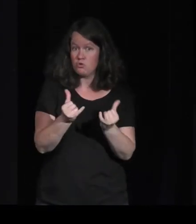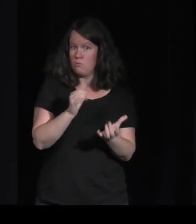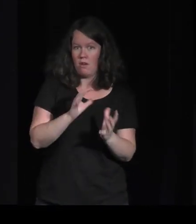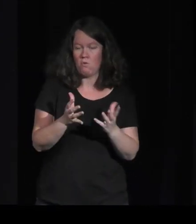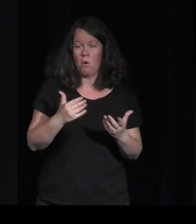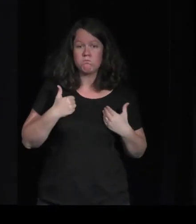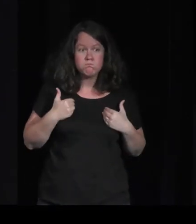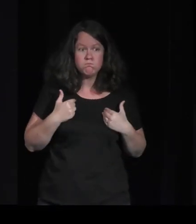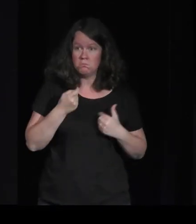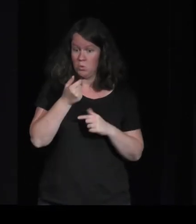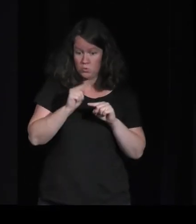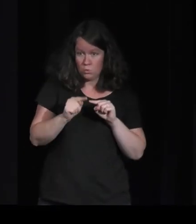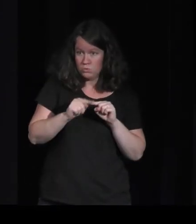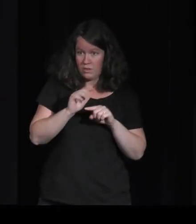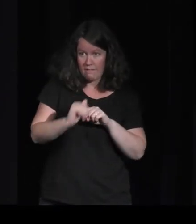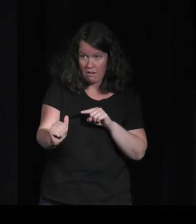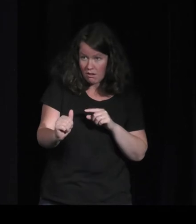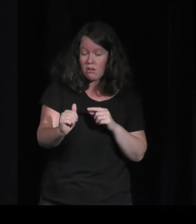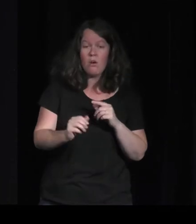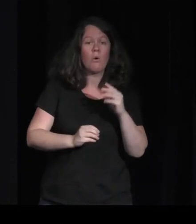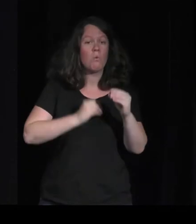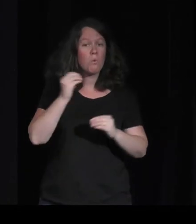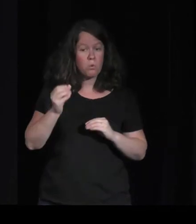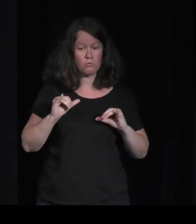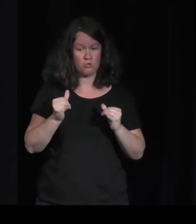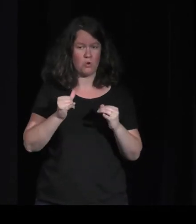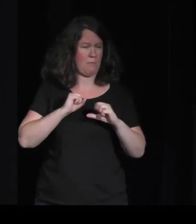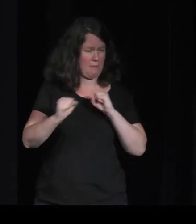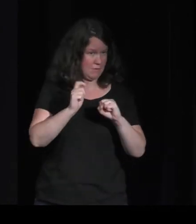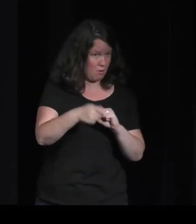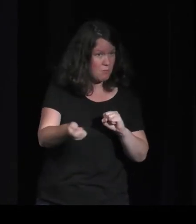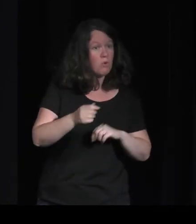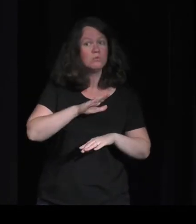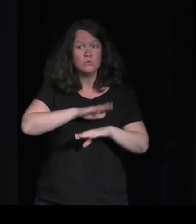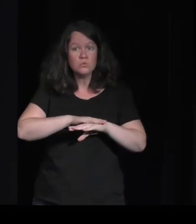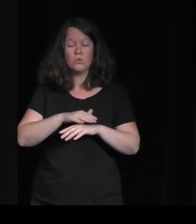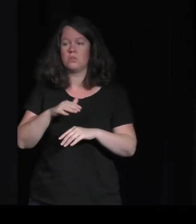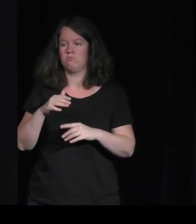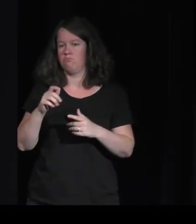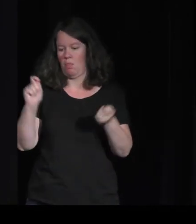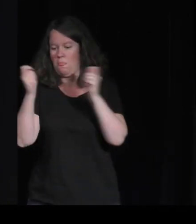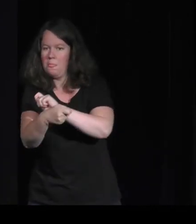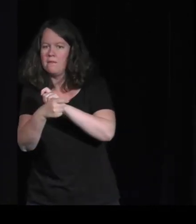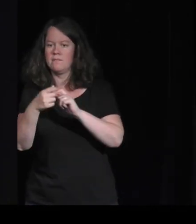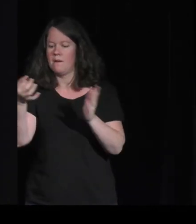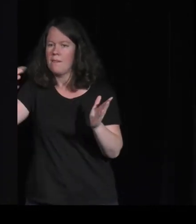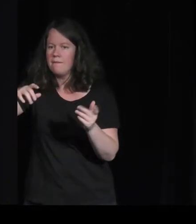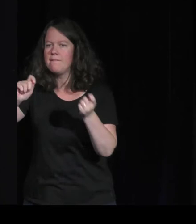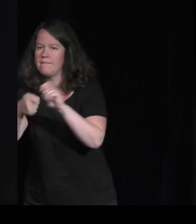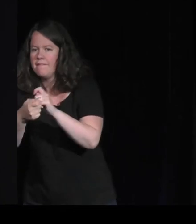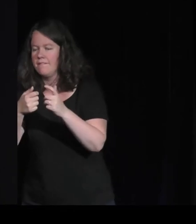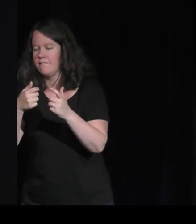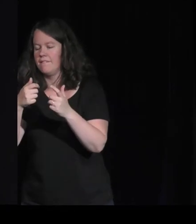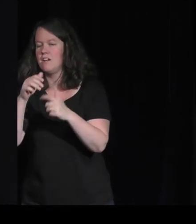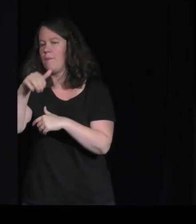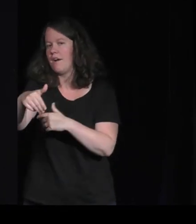et puis même des jeux qui sont détournés pour avoir des interactivités faibles. Et la deuxième promesse qui n jamais complètement tenue, c'est celle de l'immersion.'est-à va vous dire, le jeu